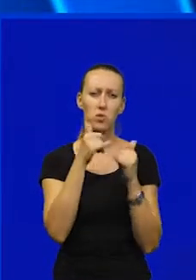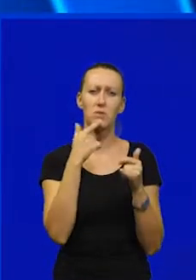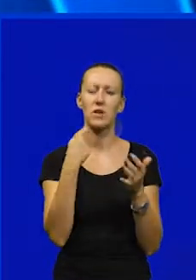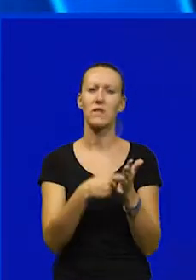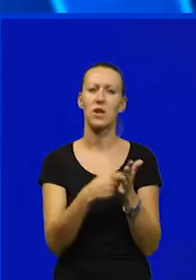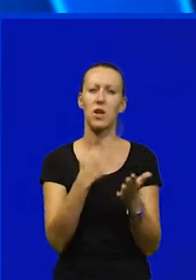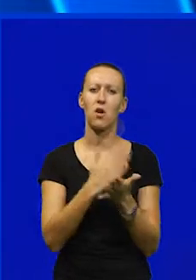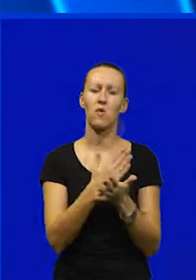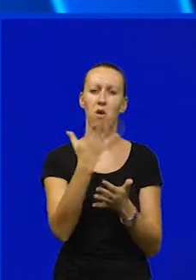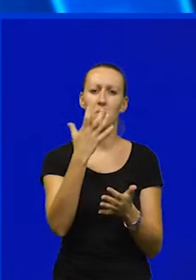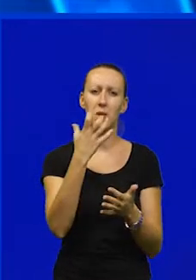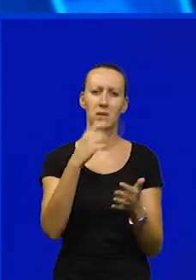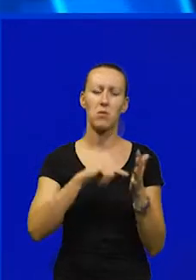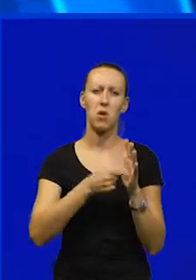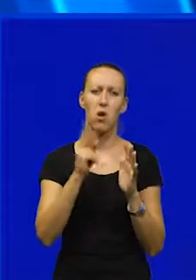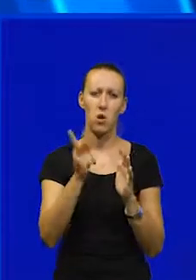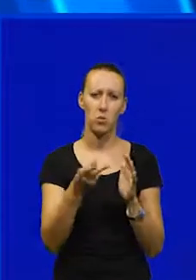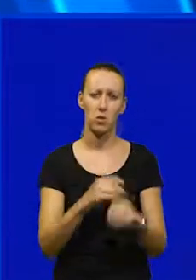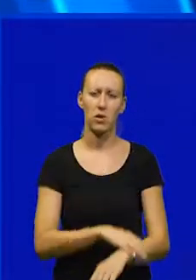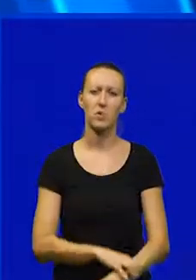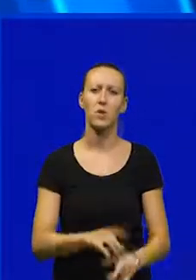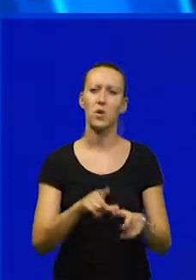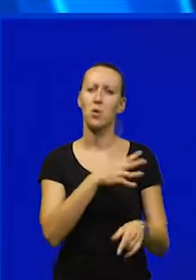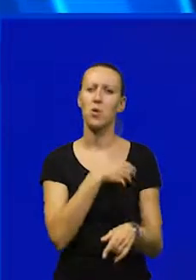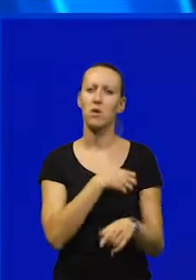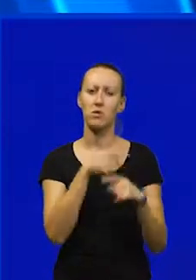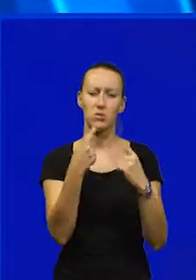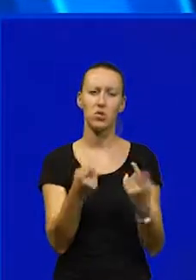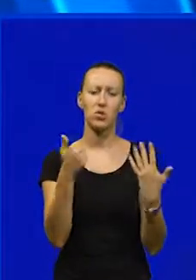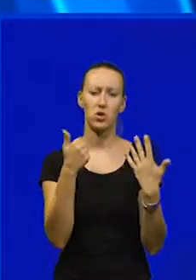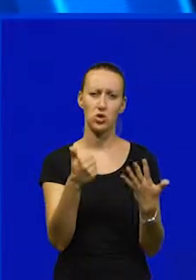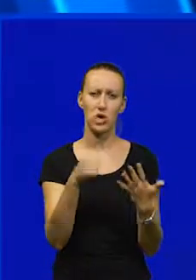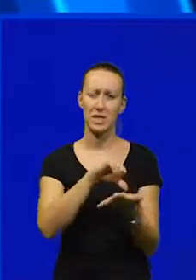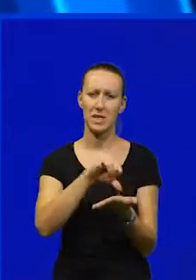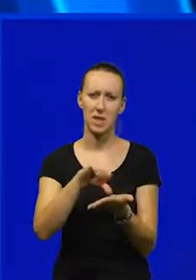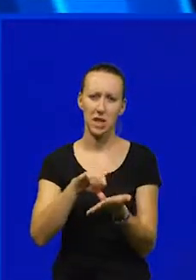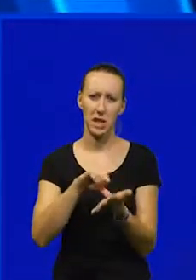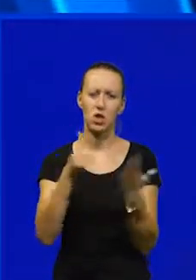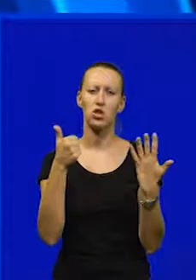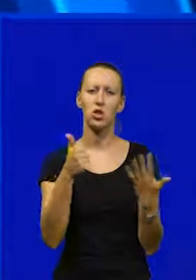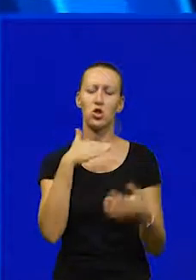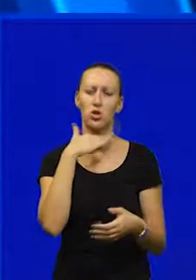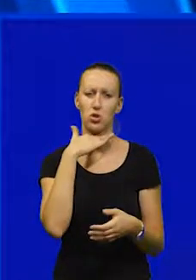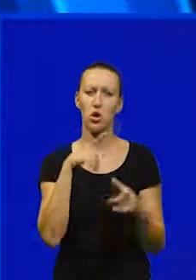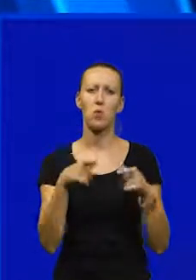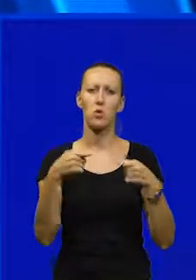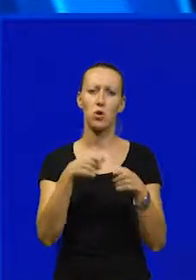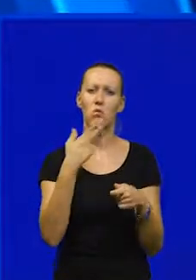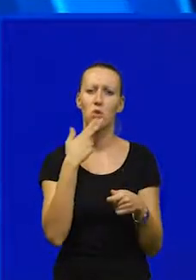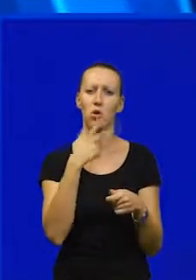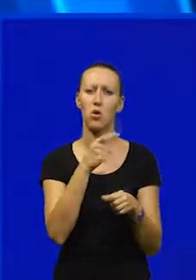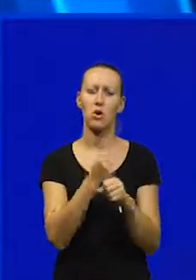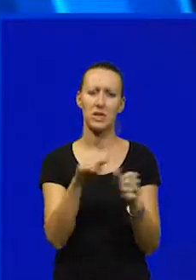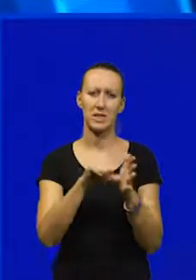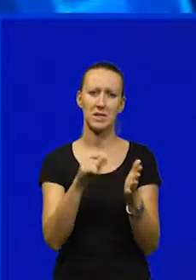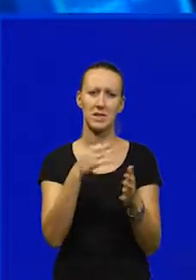vrijedan je gotovo 500 milijuna kuna. U Hrvatskoj postoje šest centara, točnije šest škola, u sklopu kojih djeluju